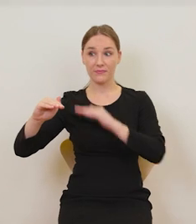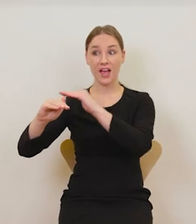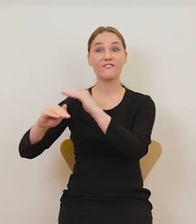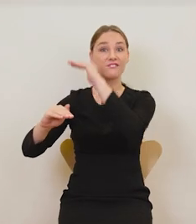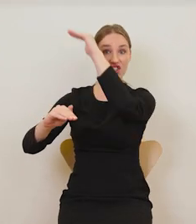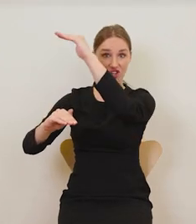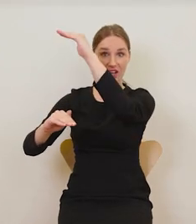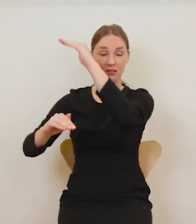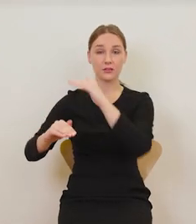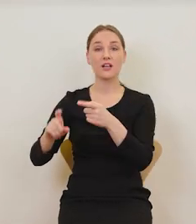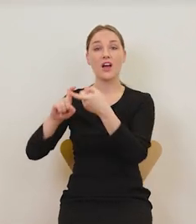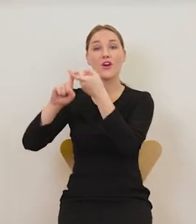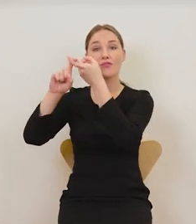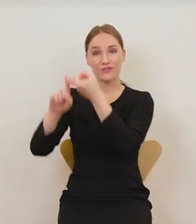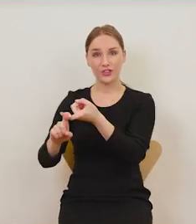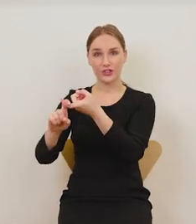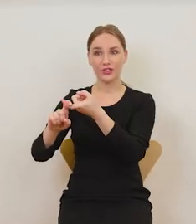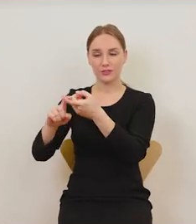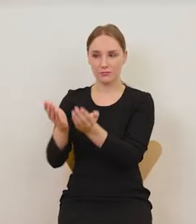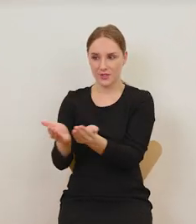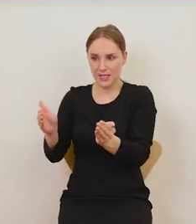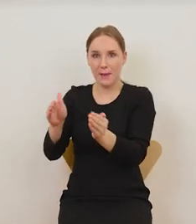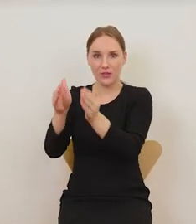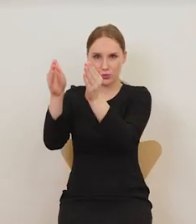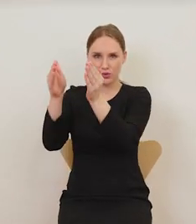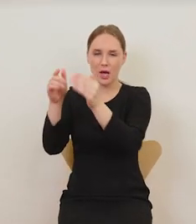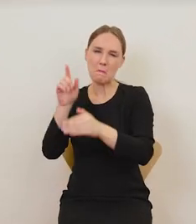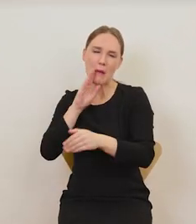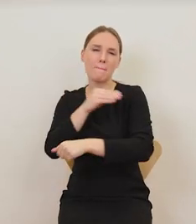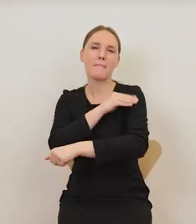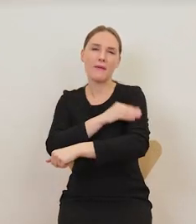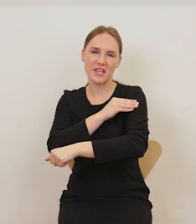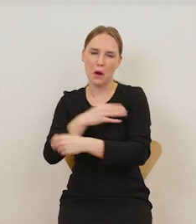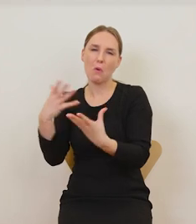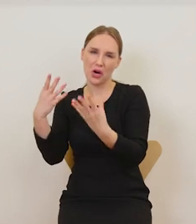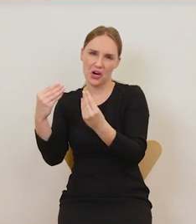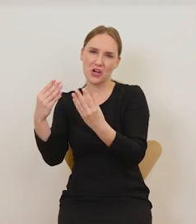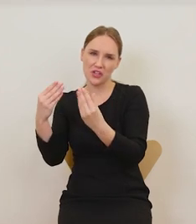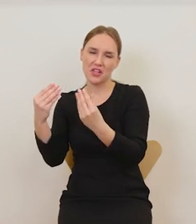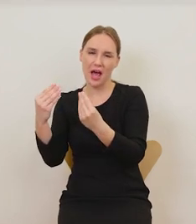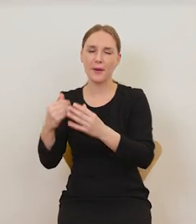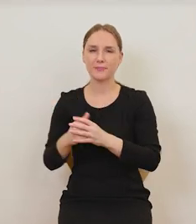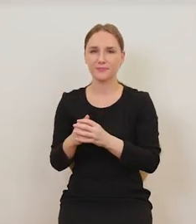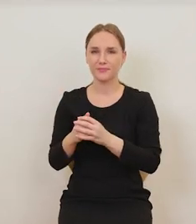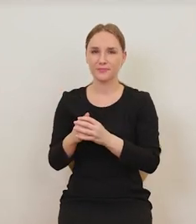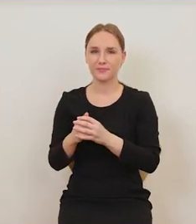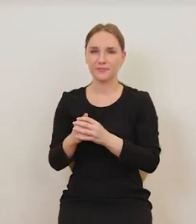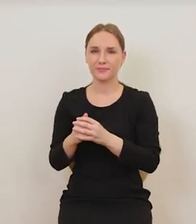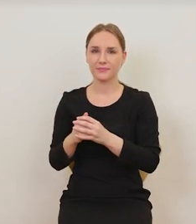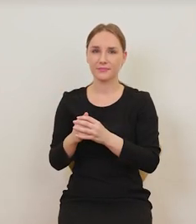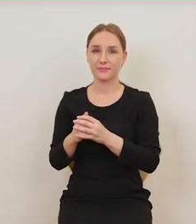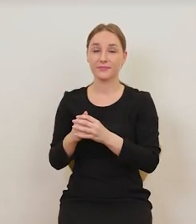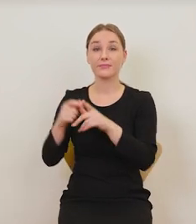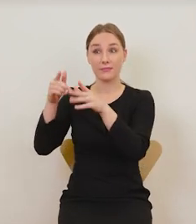wisi kolejny dzbanuszek, tym razem zapewne gliniany, jak można się spodziewać po tym widoku.